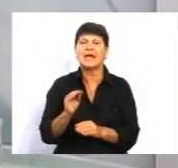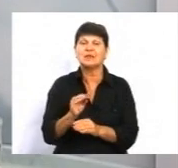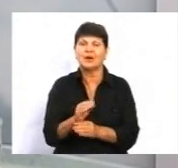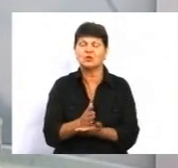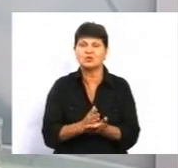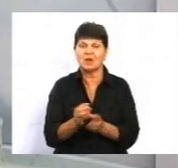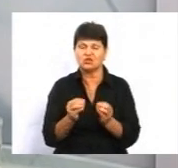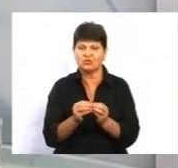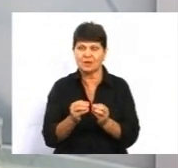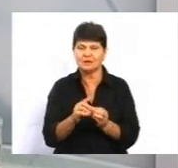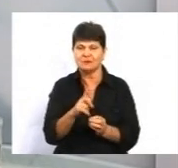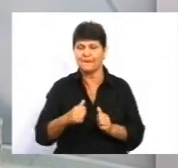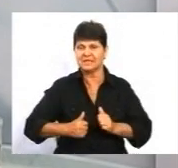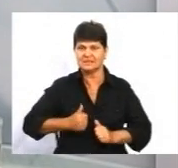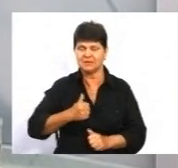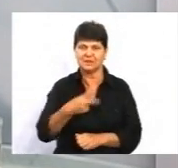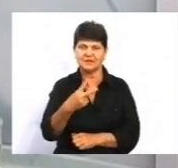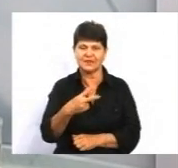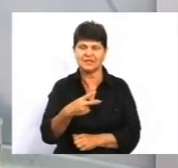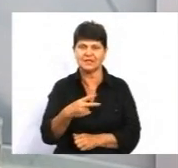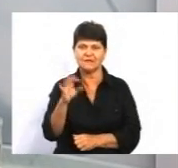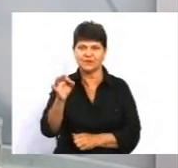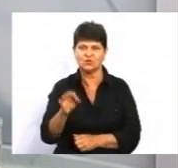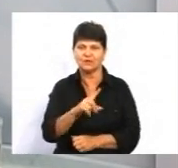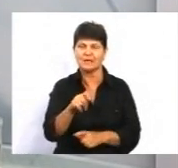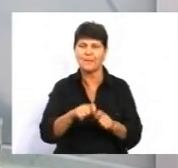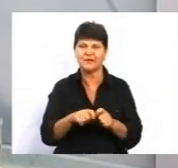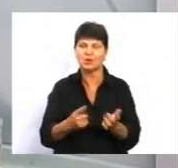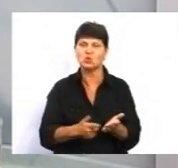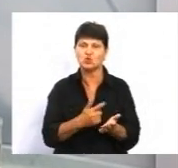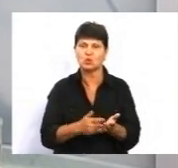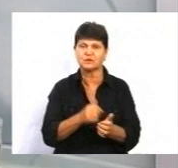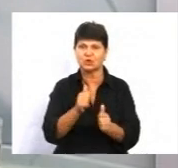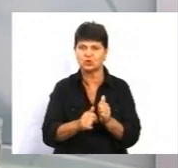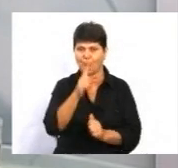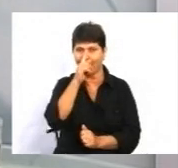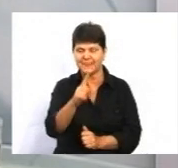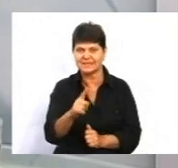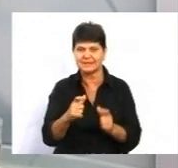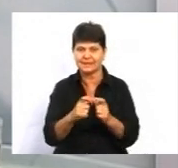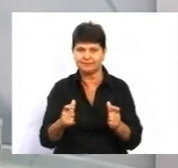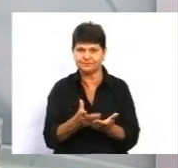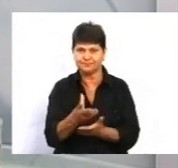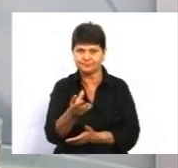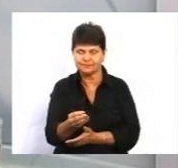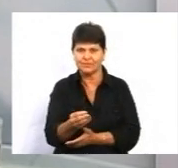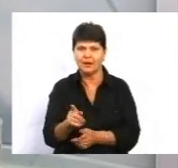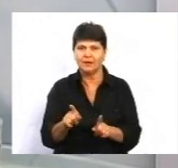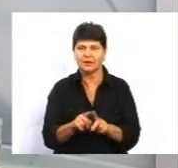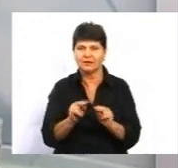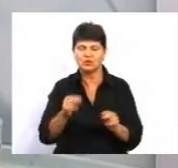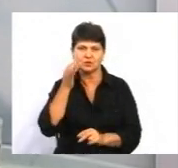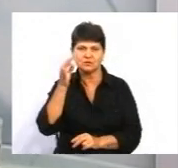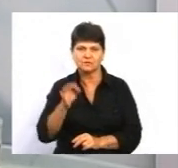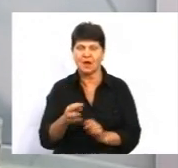10% за престижність, 20% за перевірку зошитів. Щомісяця в платіжки він, такий вчитель досвідчений, отримує